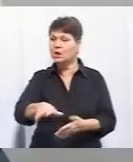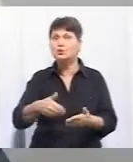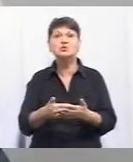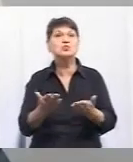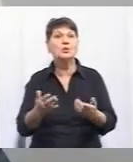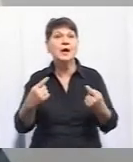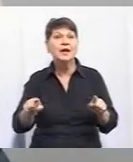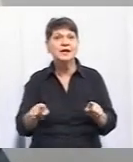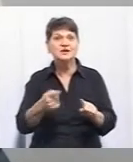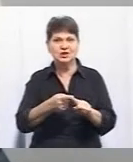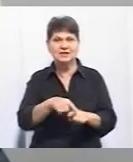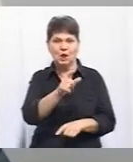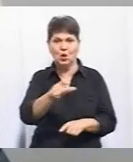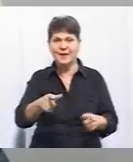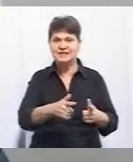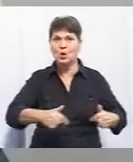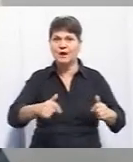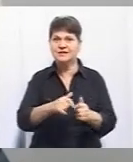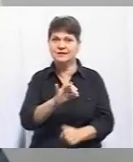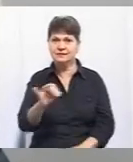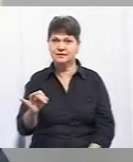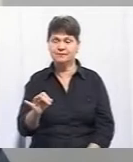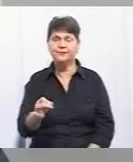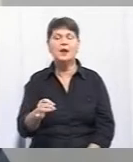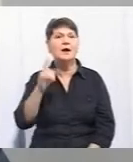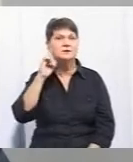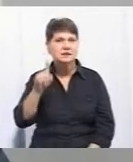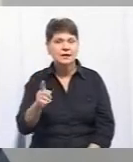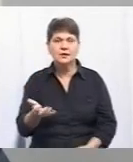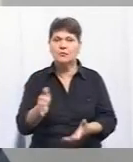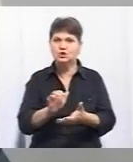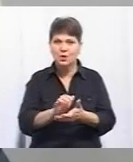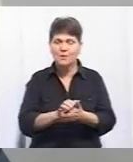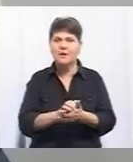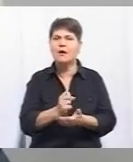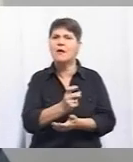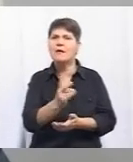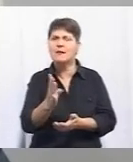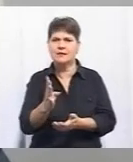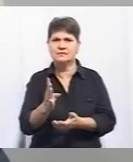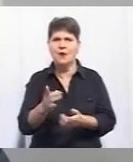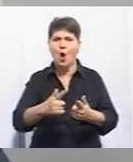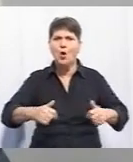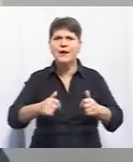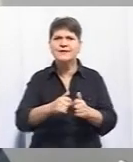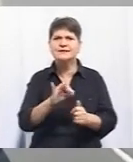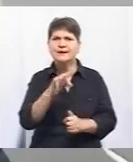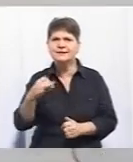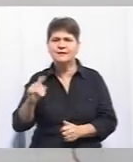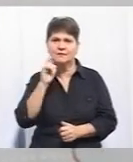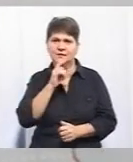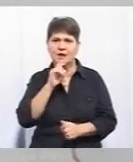інші громадські організації? Знаєте, ми познайомились з великою кількістю організацій, які працюють у Вінниці. Я не скажу, що ми налічили 50,